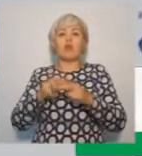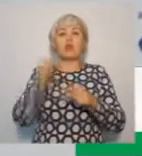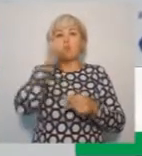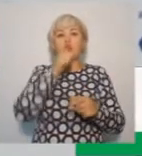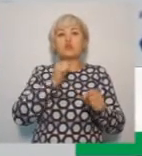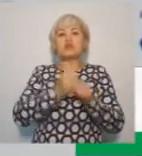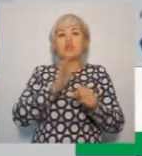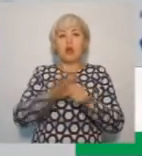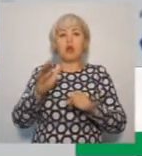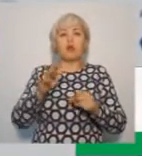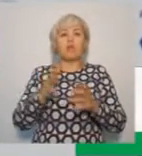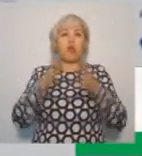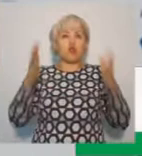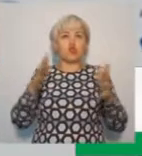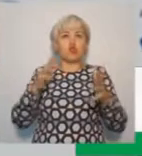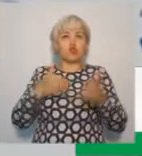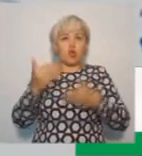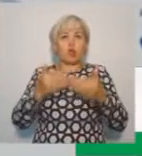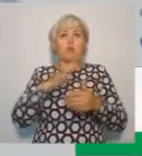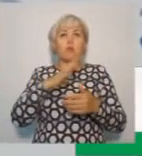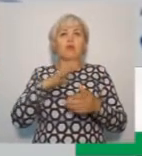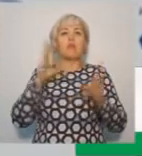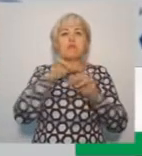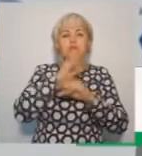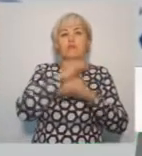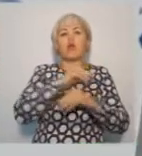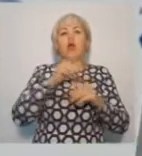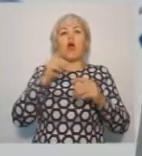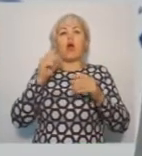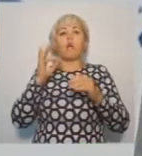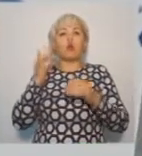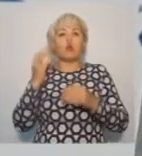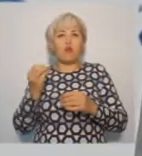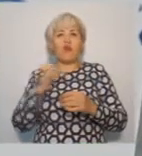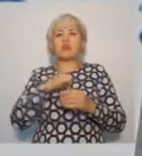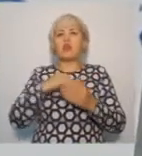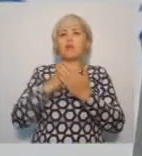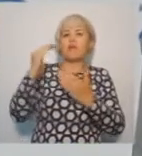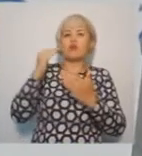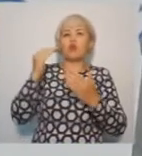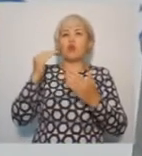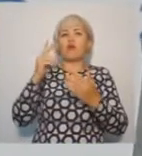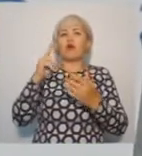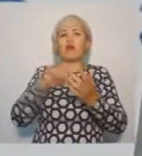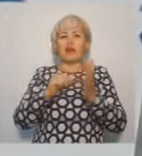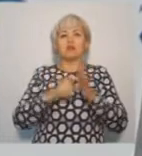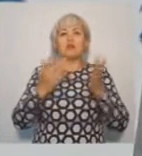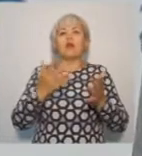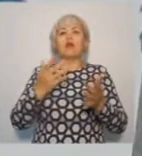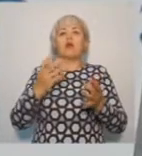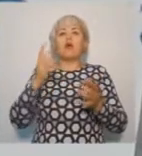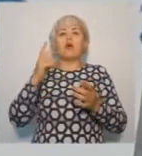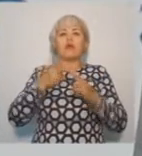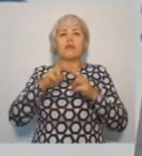экспертного класса. Это рентген-ангиохирургический комплекс, который позволяет работать на